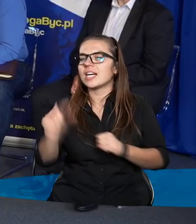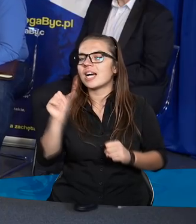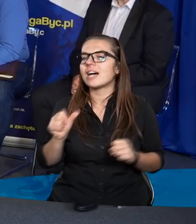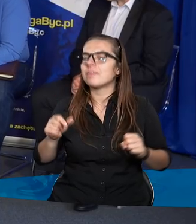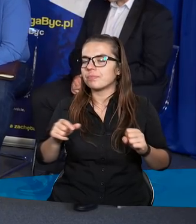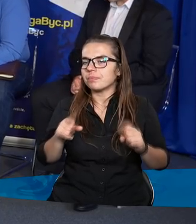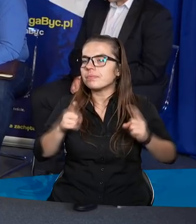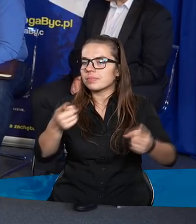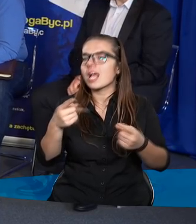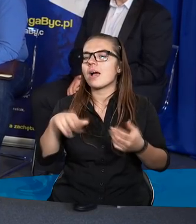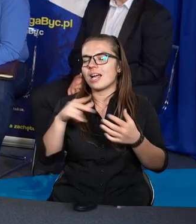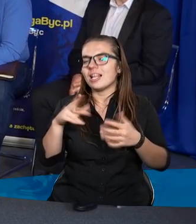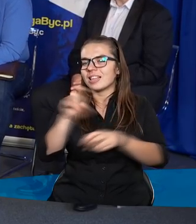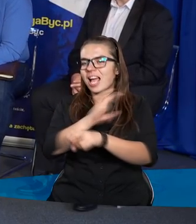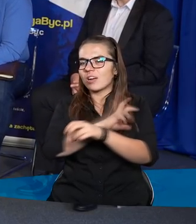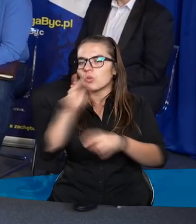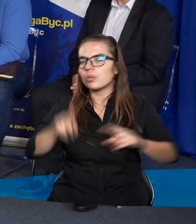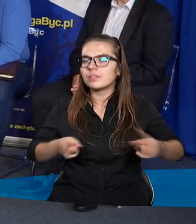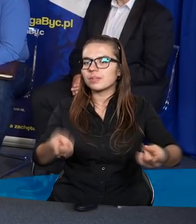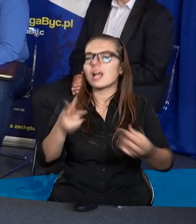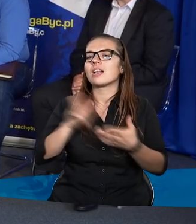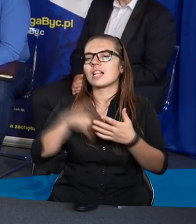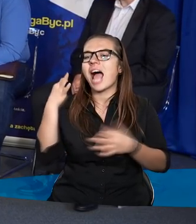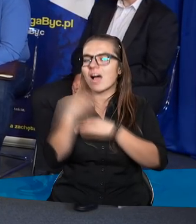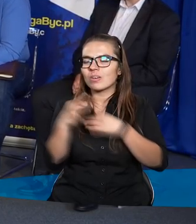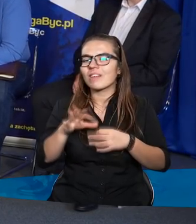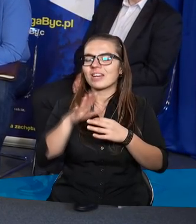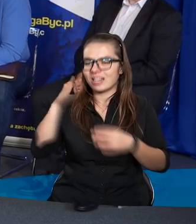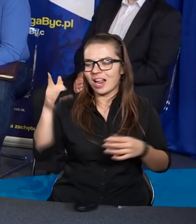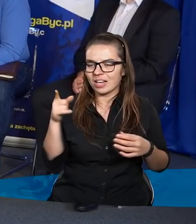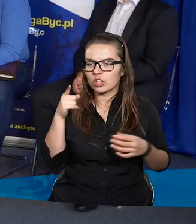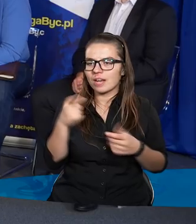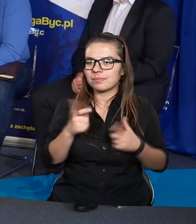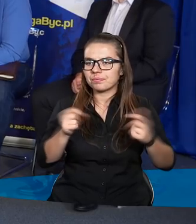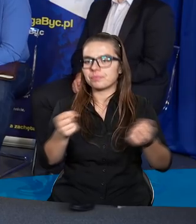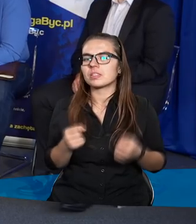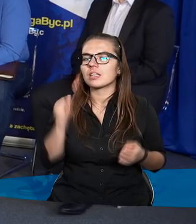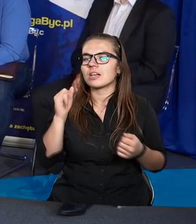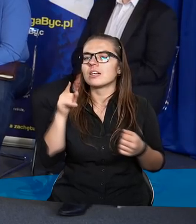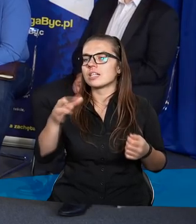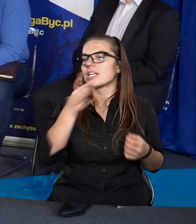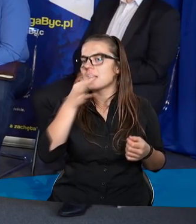bio, nano, mikrotechnologiem, wykłada na Uniwersytecie Wrocławskim i zapytałem się go, czy